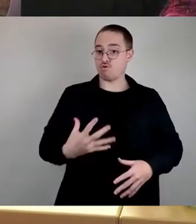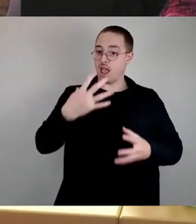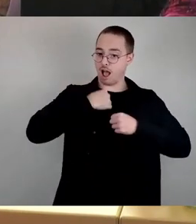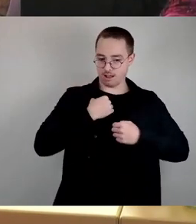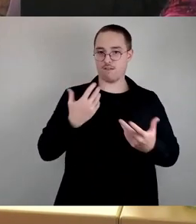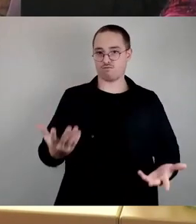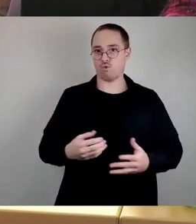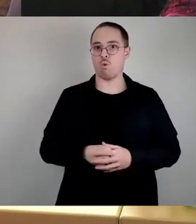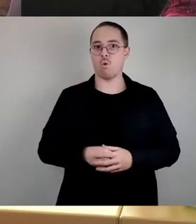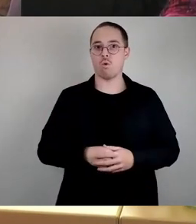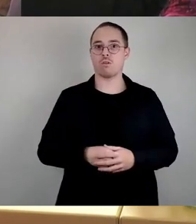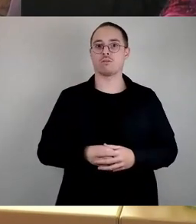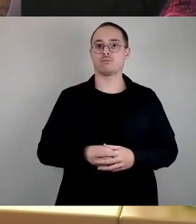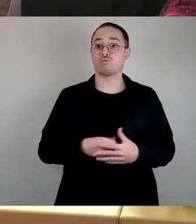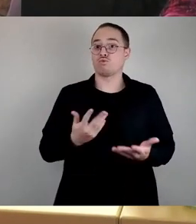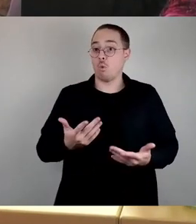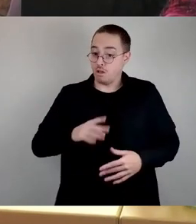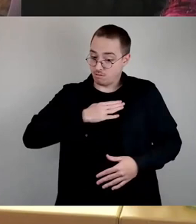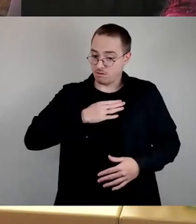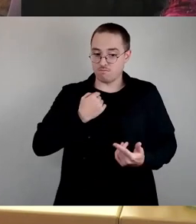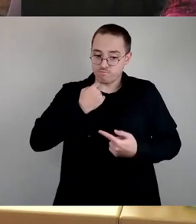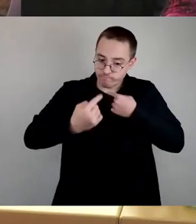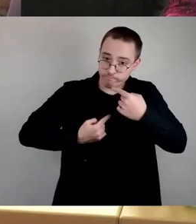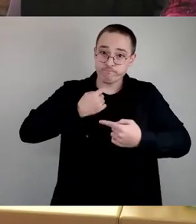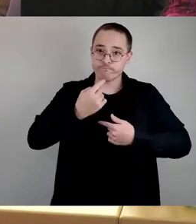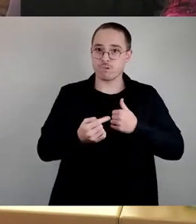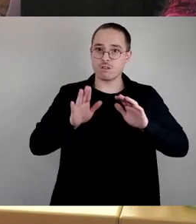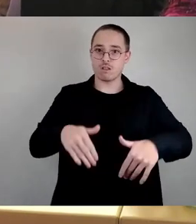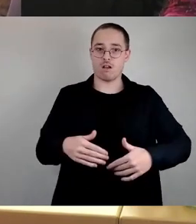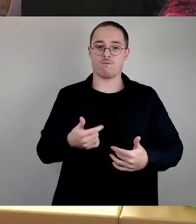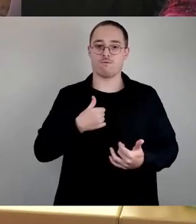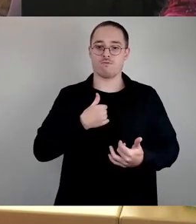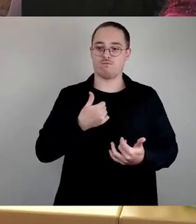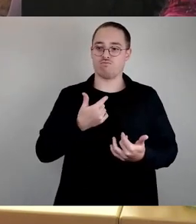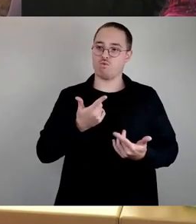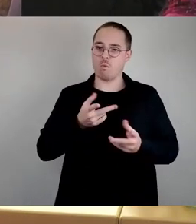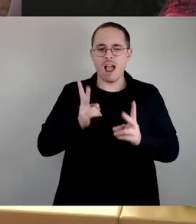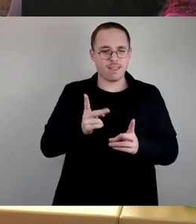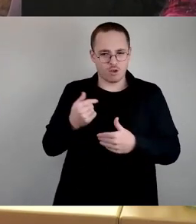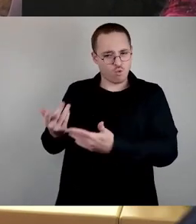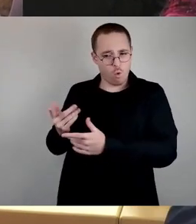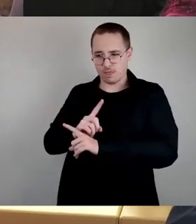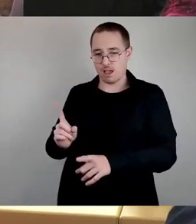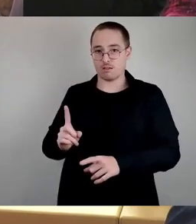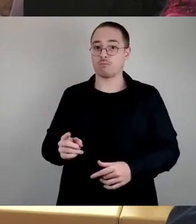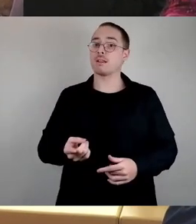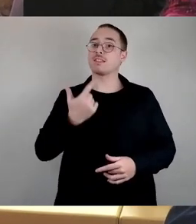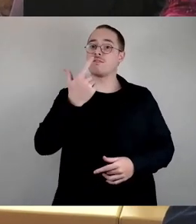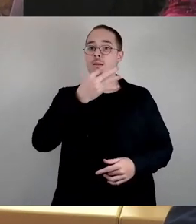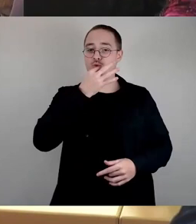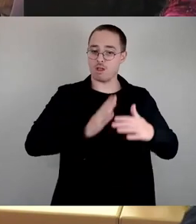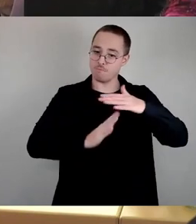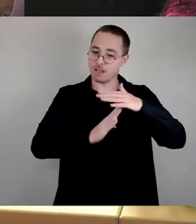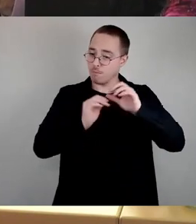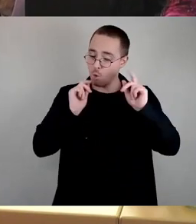oder eigene Ausführungen richtigstellen oder die Motive für die eigene Stimmabgabe zu erläutern. Sie dürfen nicht länger als zwei Minuten dauern, ich stimme Ihnen zu, das steht nach der